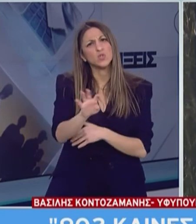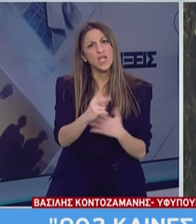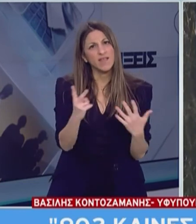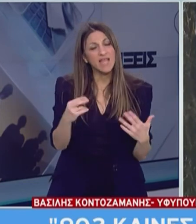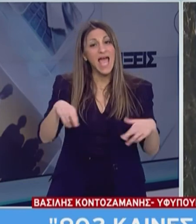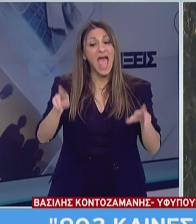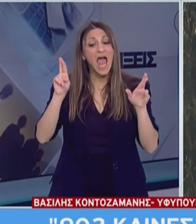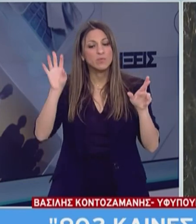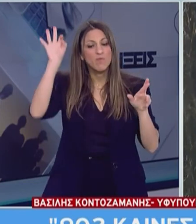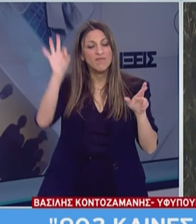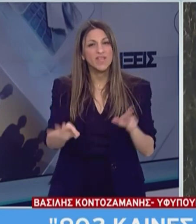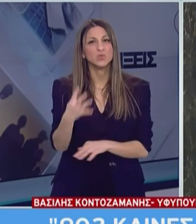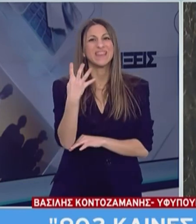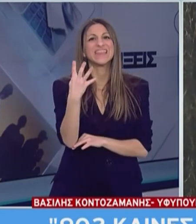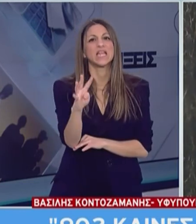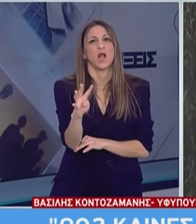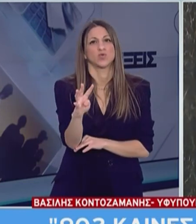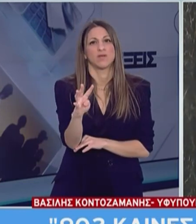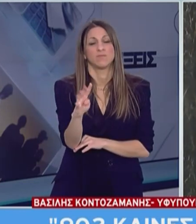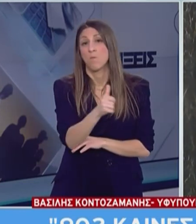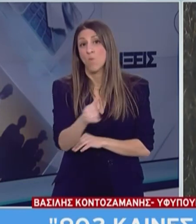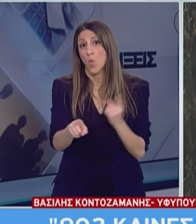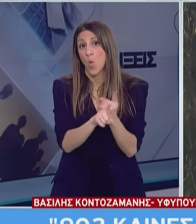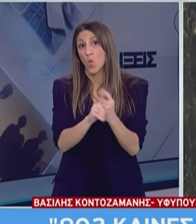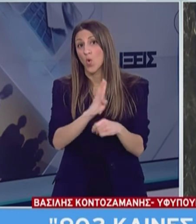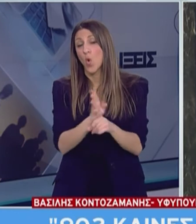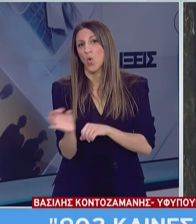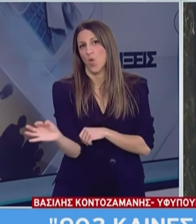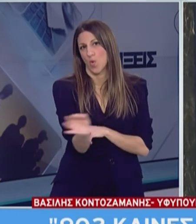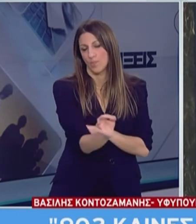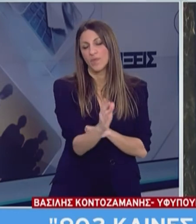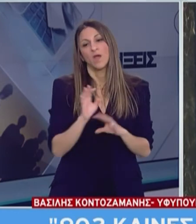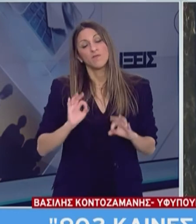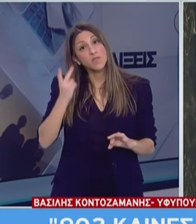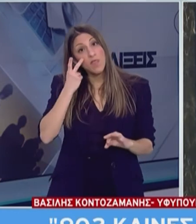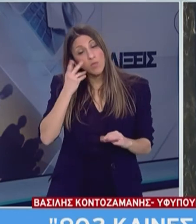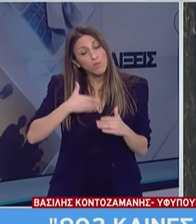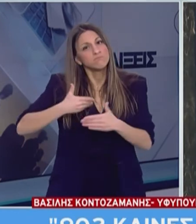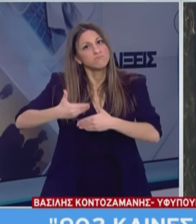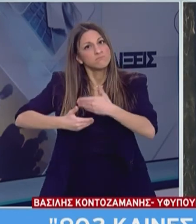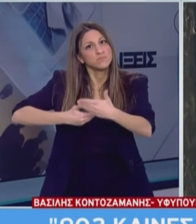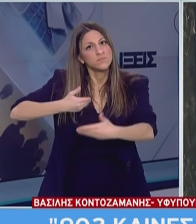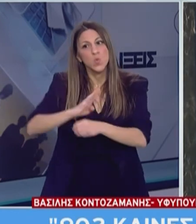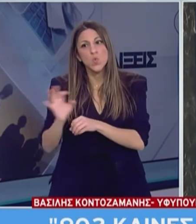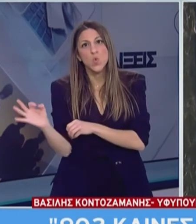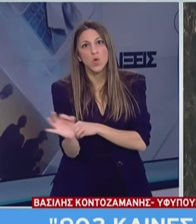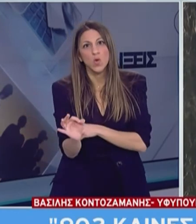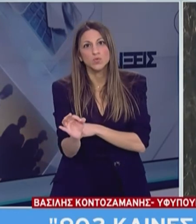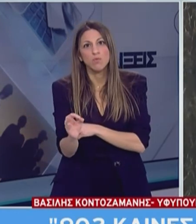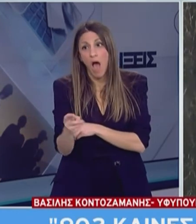αριθμό των 400 κλίνων. Από εκεί και πέρα, ανάλογα με την εξέλιξη της νόσου και εφόσον οι συνθήκες